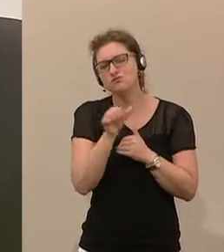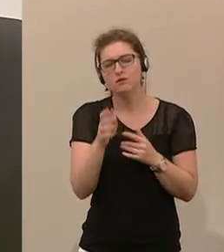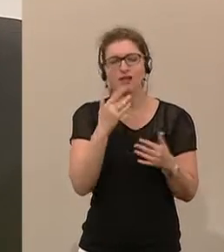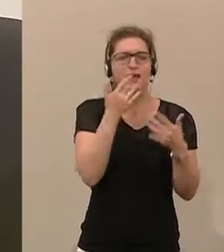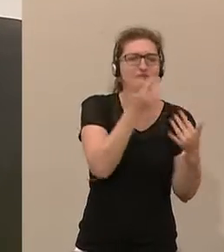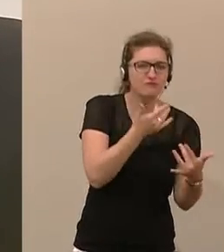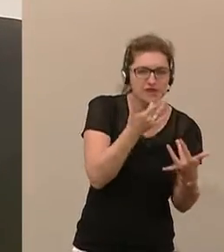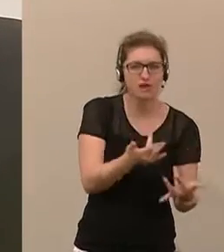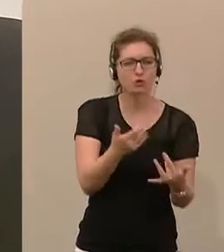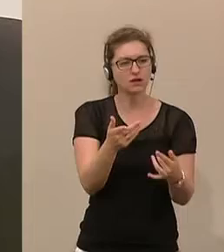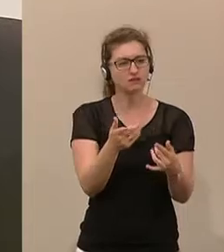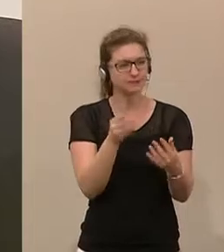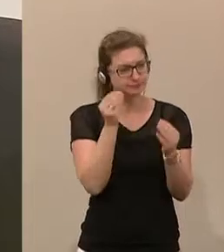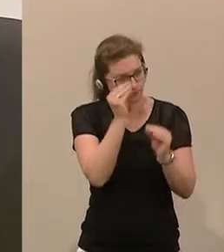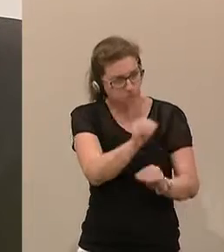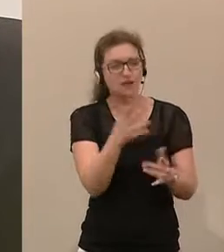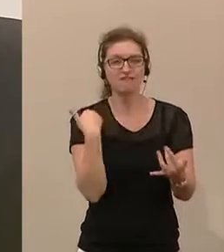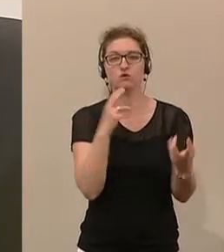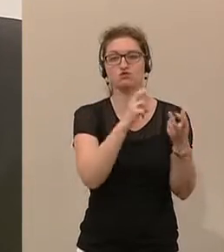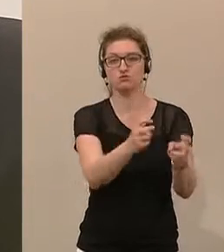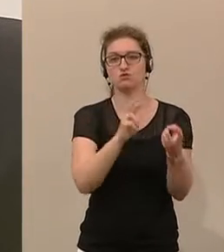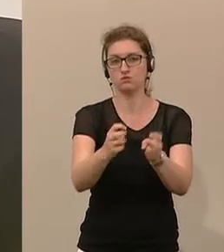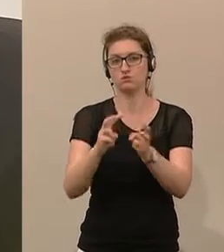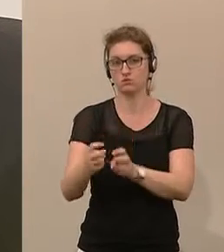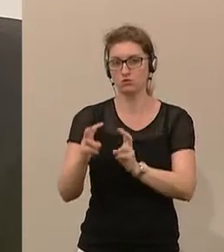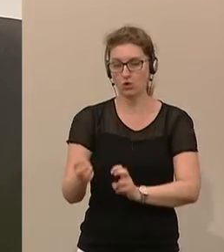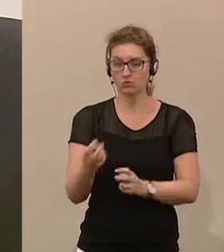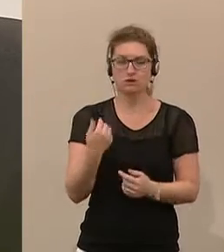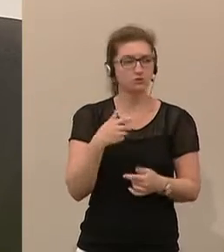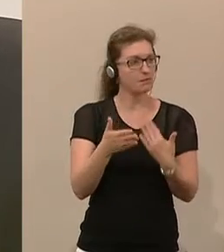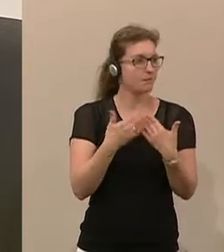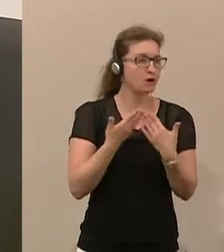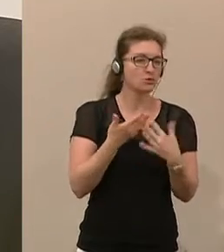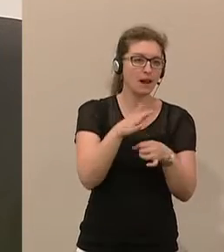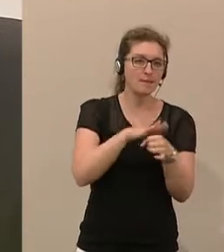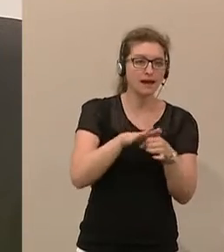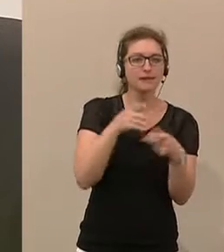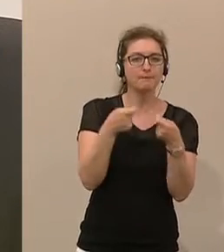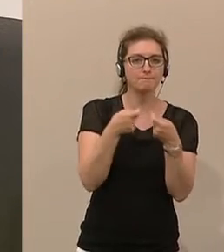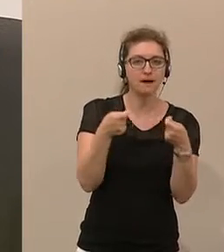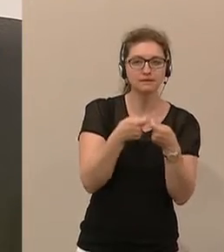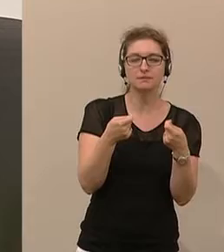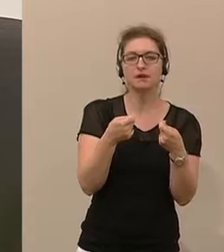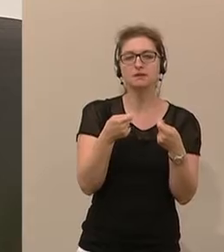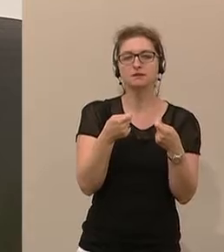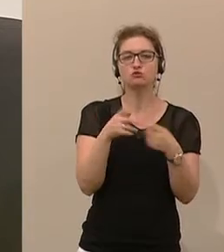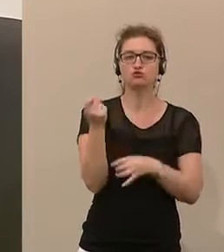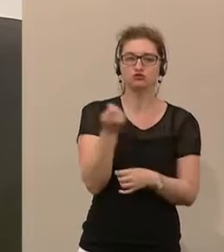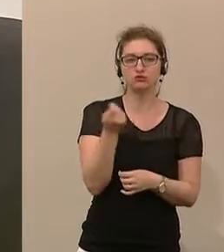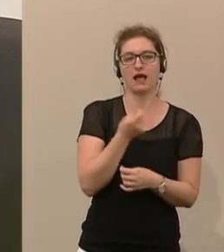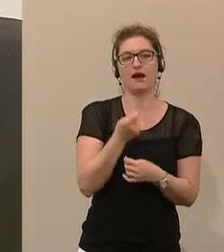umgesetzt wurden, gemacht wurden, umgesetzt wurden. Ich kann sie nur im Bereich des Straf- und